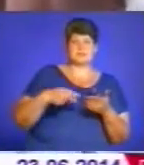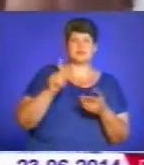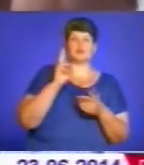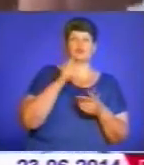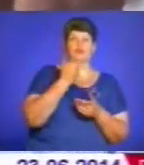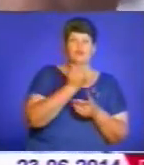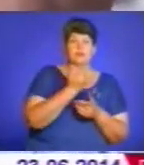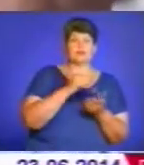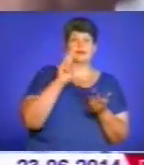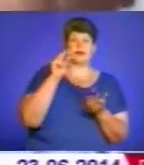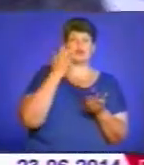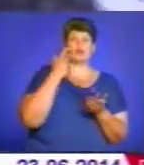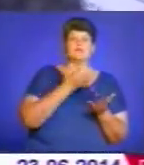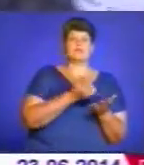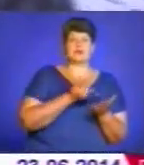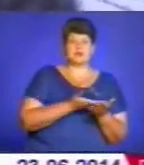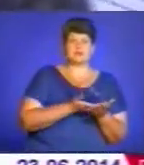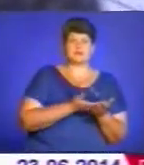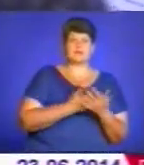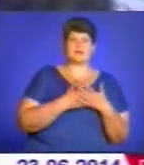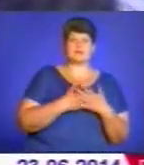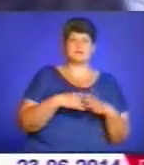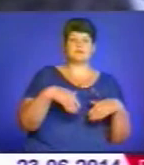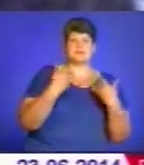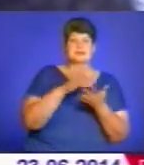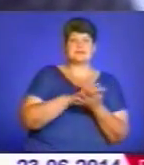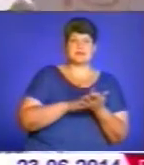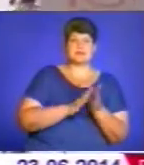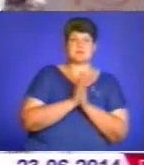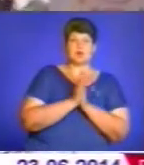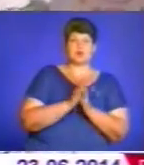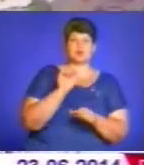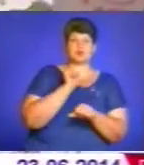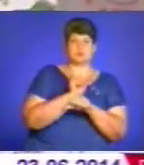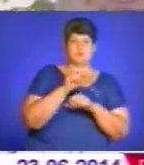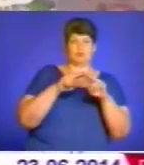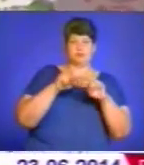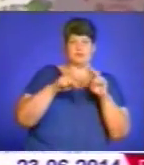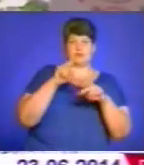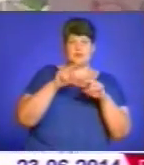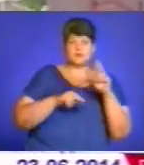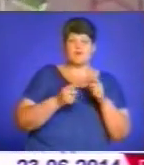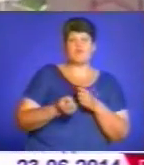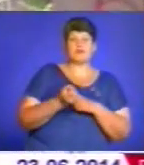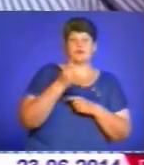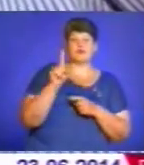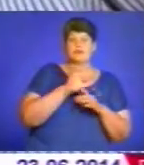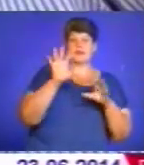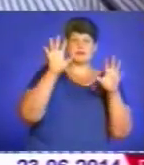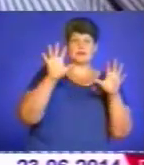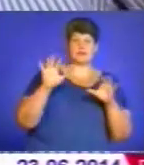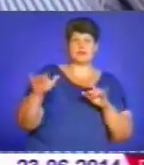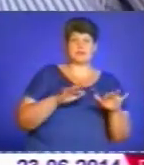хто ви, дату, коли ви прийняли. Активісти передали заяву з проханням зупинити будівництво. Як виявилося, щодо незаконних дій